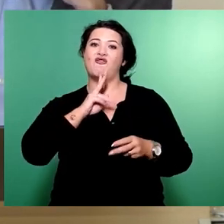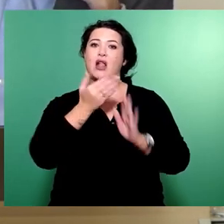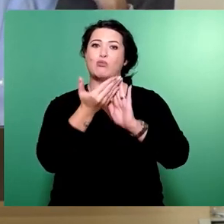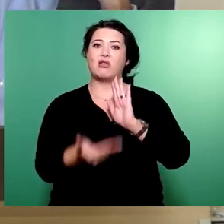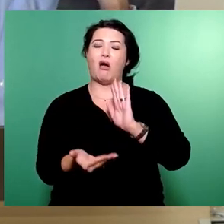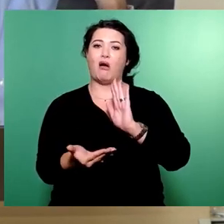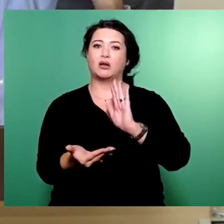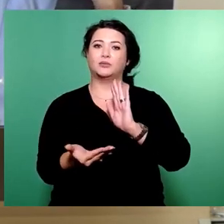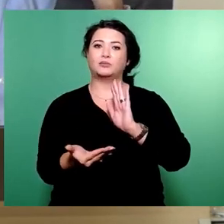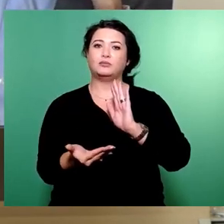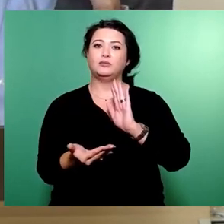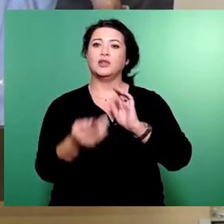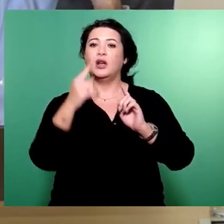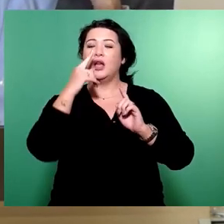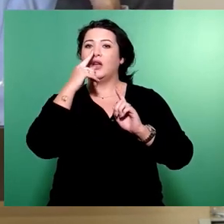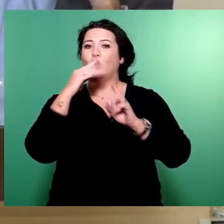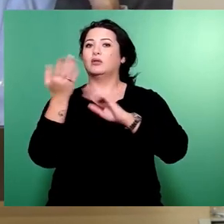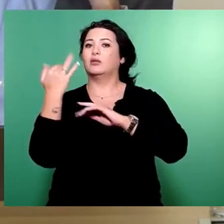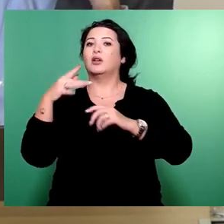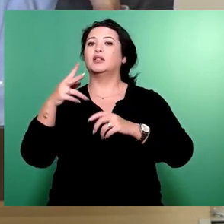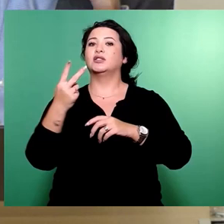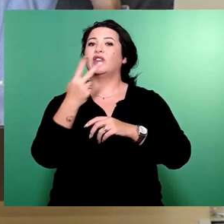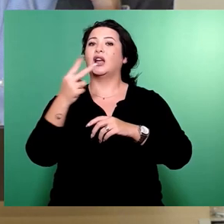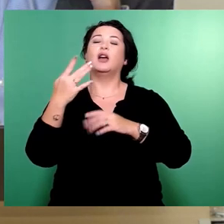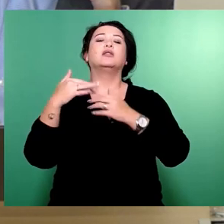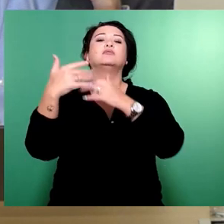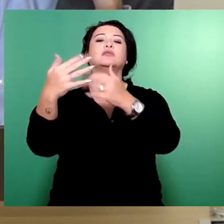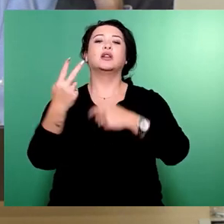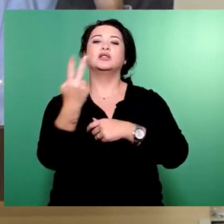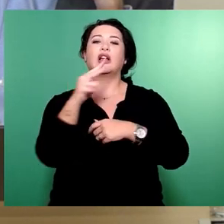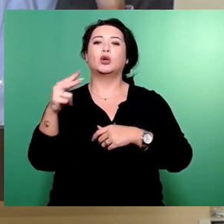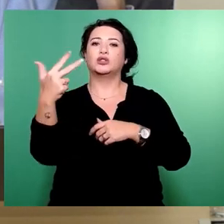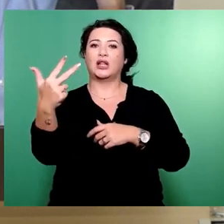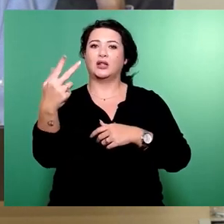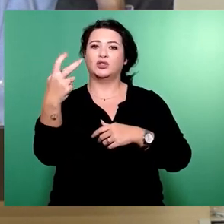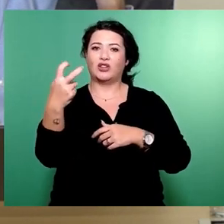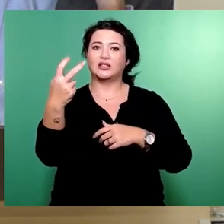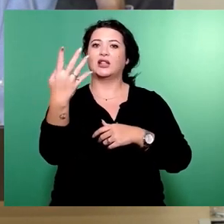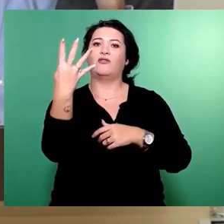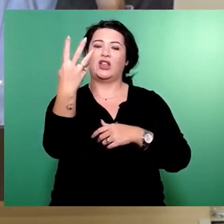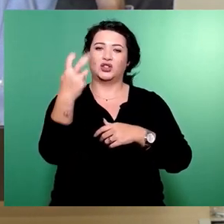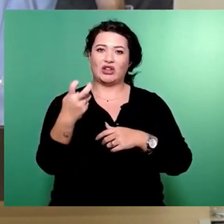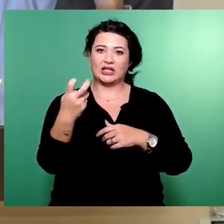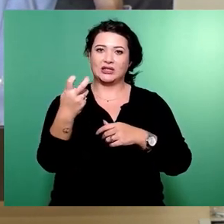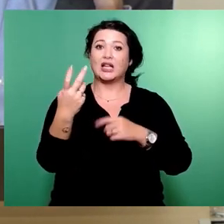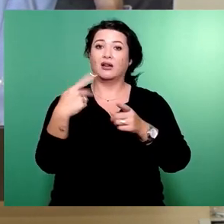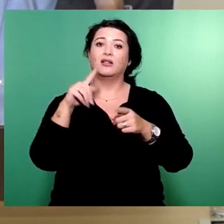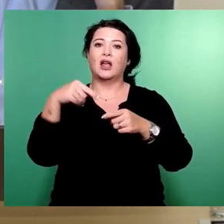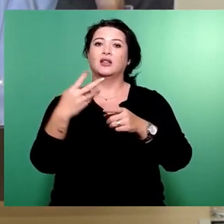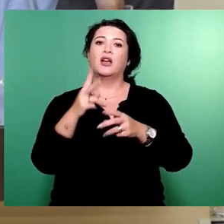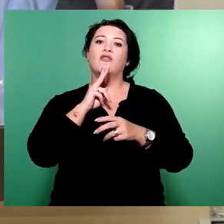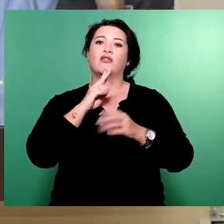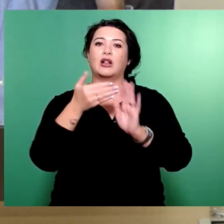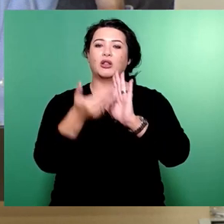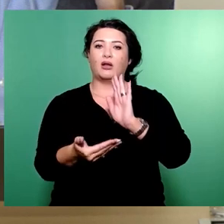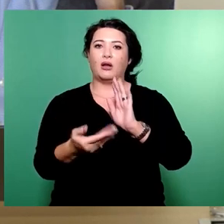Verwaltungstätigkeit in den Jahren 2023 und 2024 sowie einen Fehlbetrag des Finanzhaushaltes